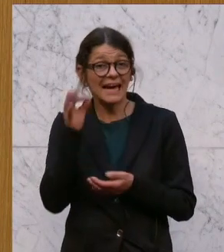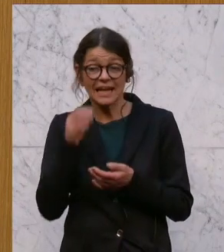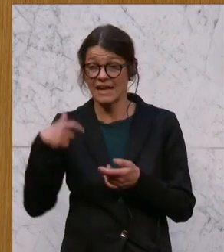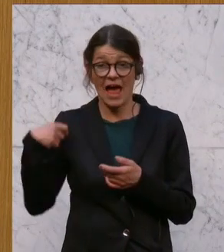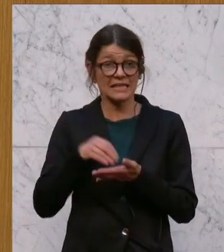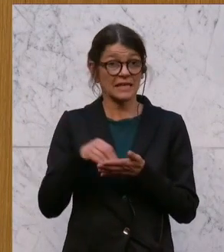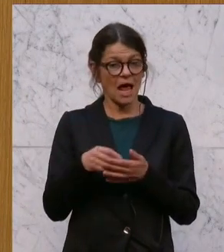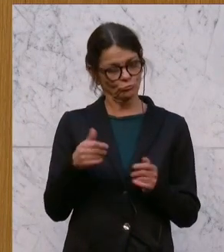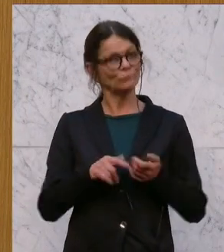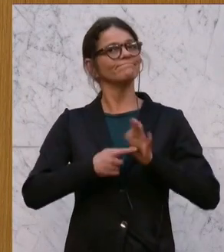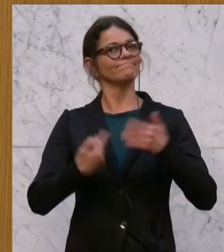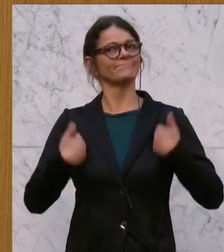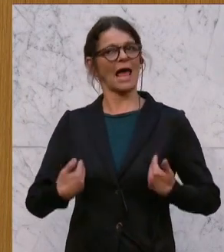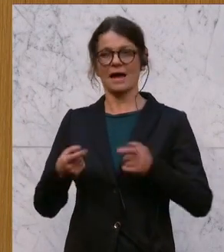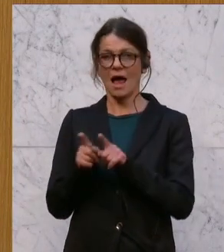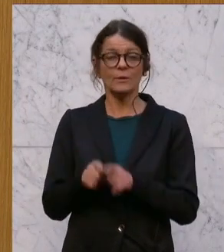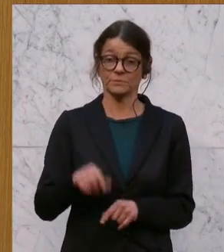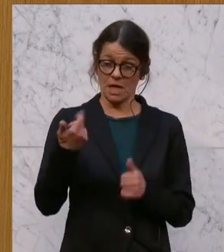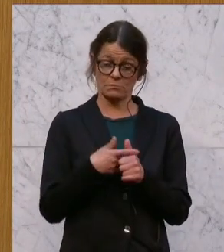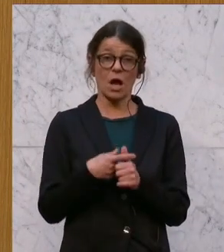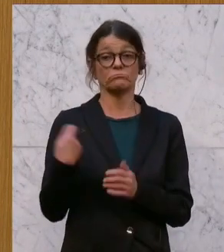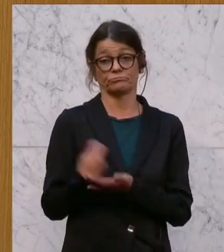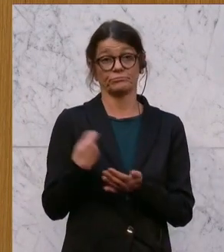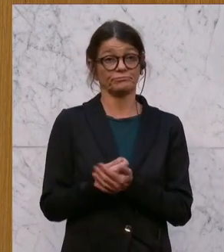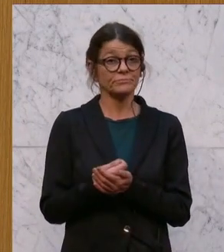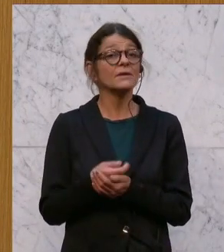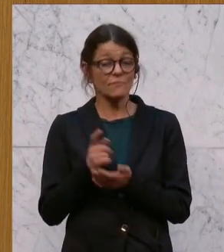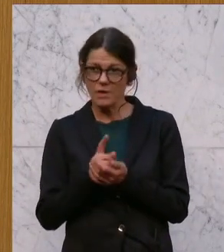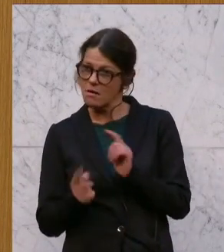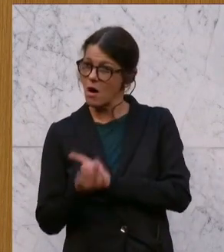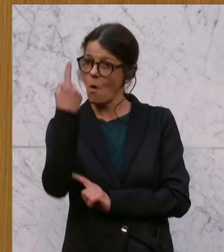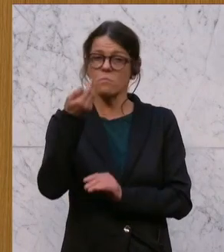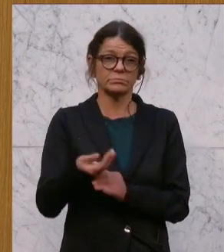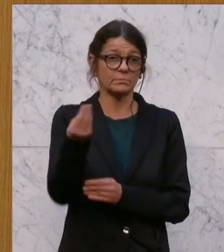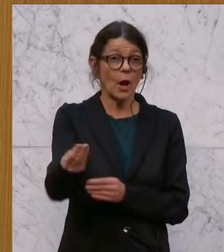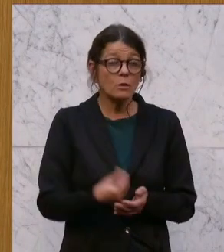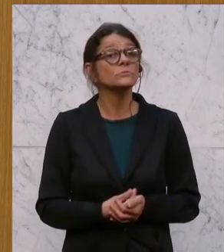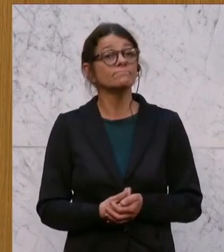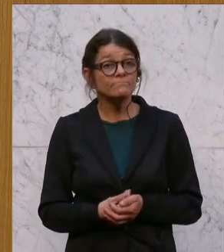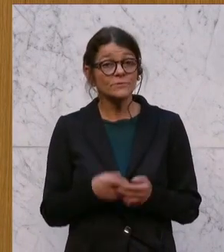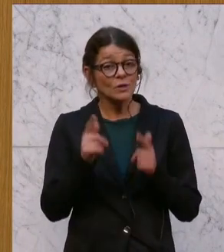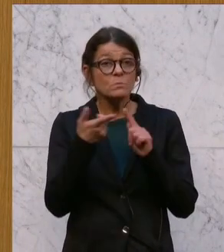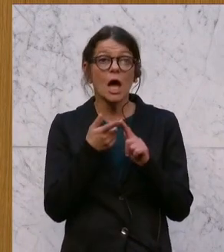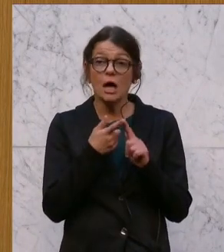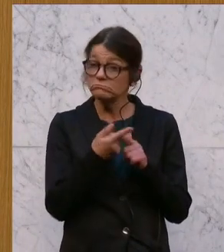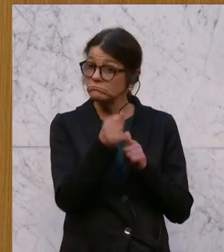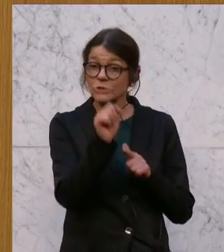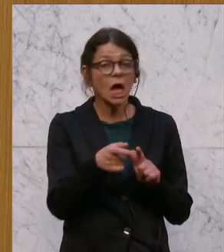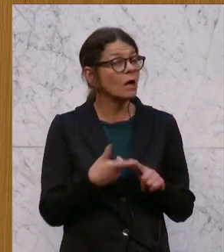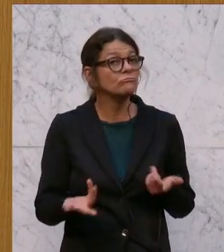mussten ja was darstellen. Erstens einmal wurden sie besoldungstechnisch ganz hoch eingereiht. Und zweitens konnten die sogar